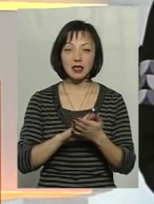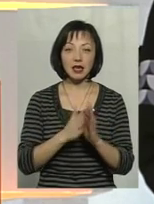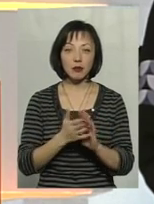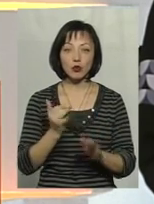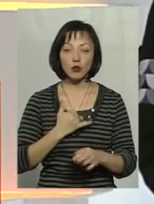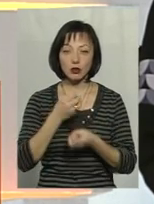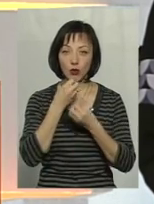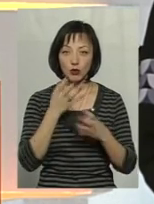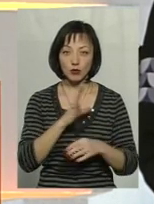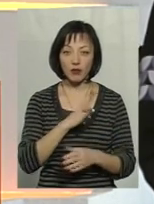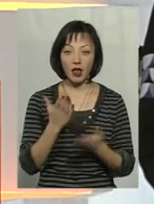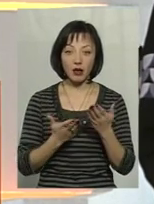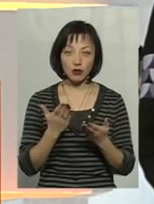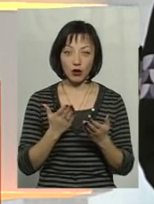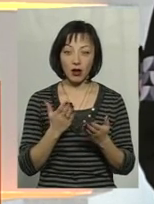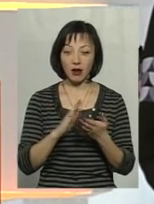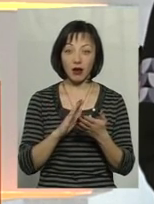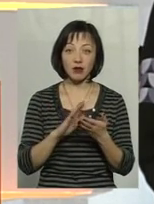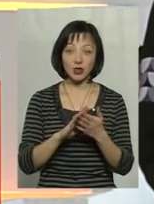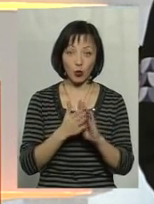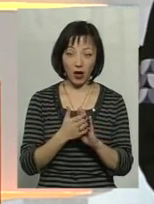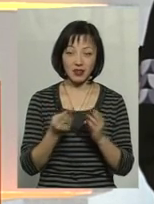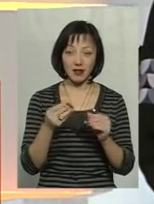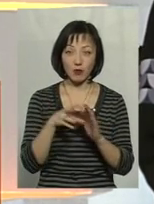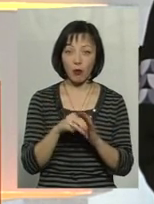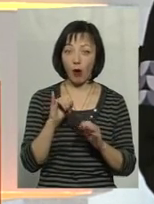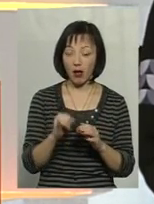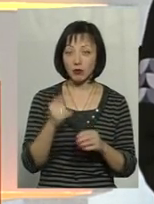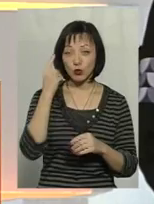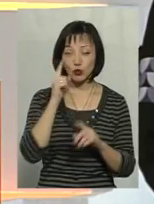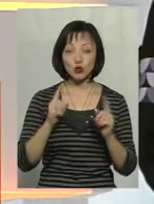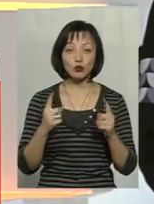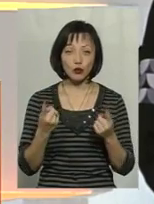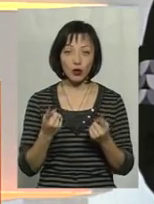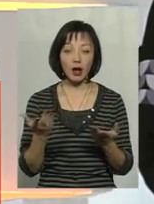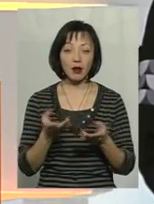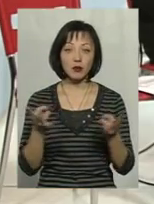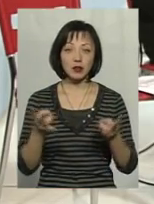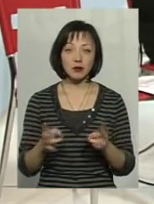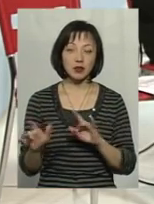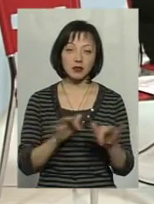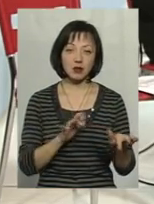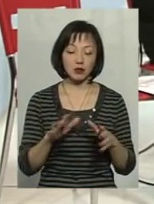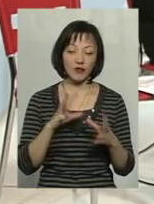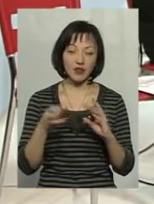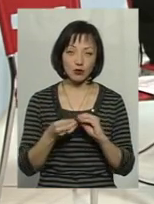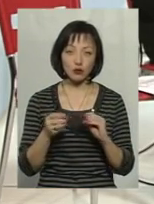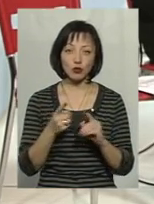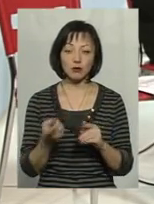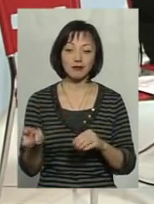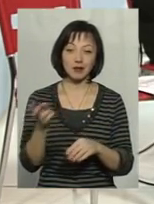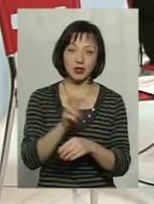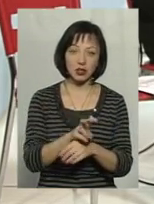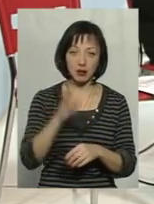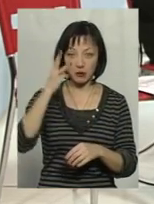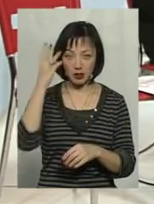нас був хороший. Якщо він поганий, то нам треба подумати, чому він поганий. І які нам потрібно зробити з цього висновки, щоб сюди прийшли